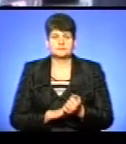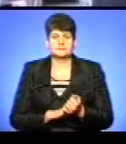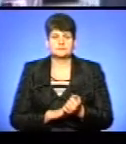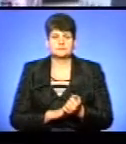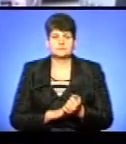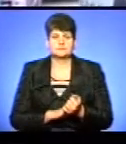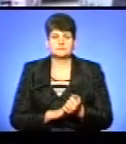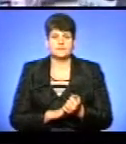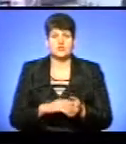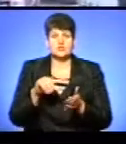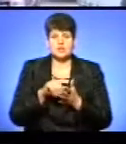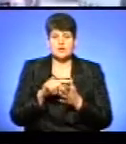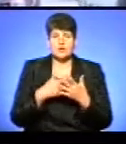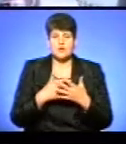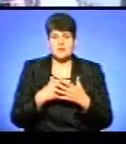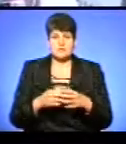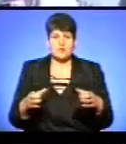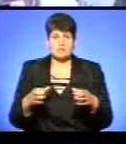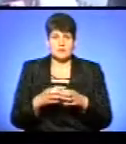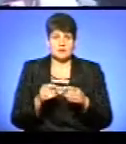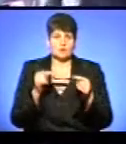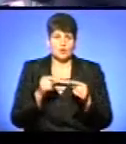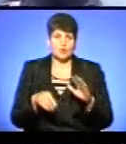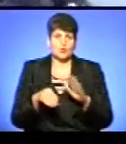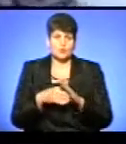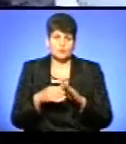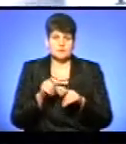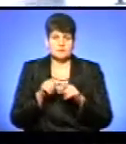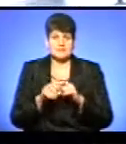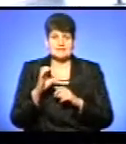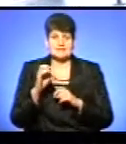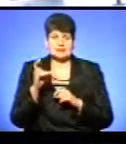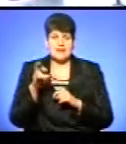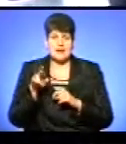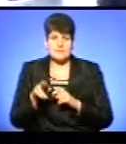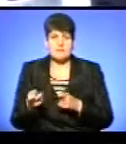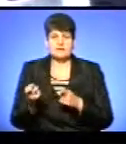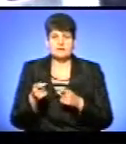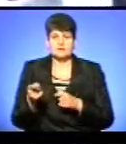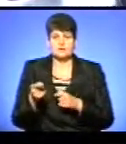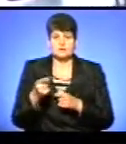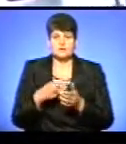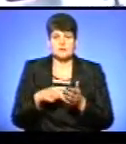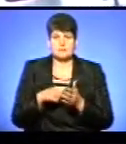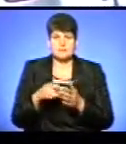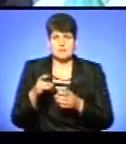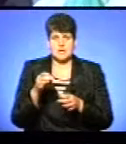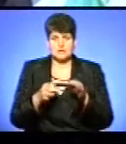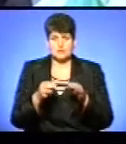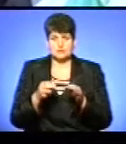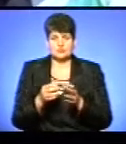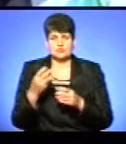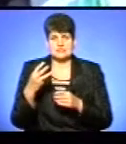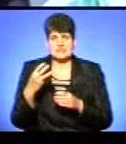Члени громадського об'єднання протидія корупції та моніторинг екології скеля привезли до Тернопільського міськрайонного суду понад